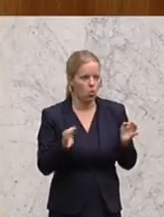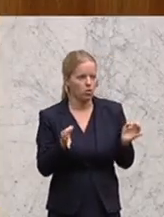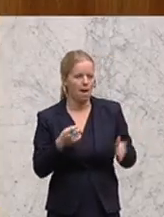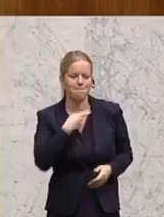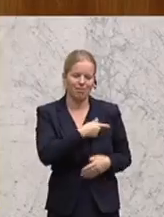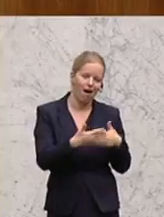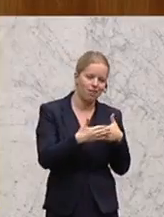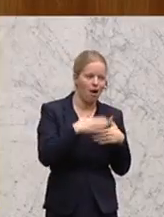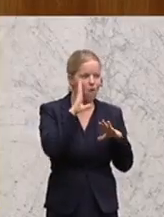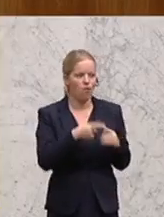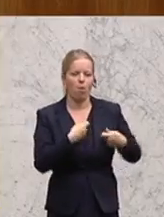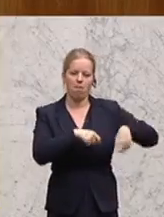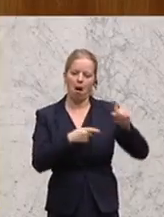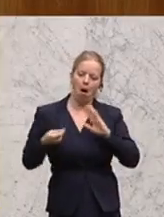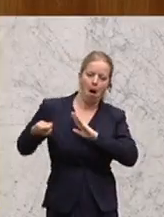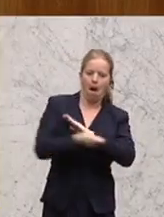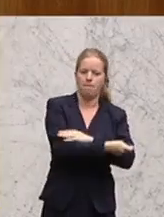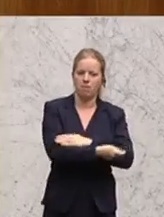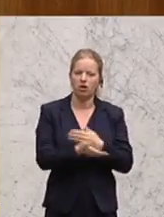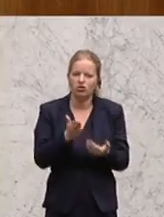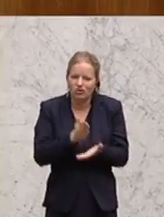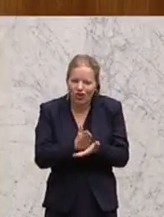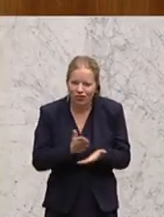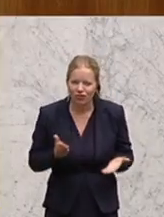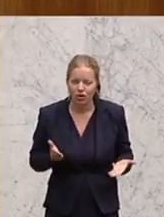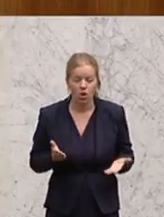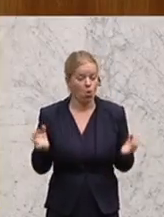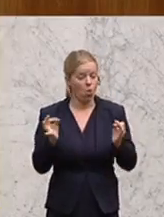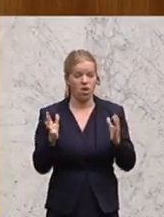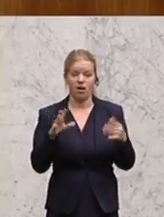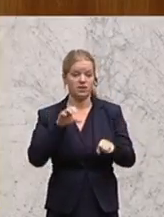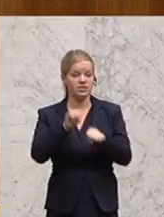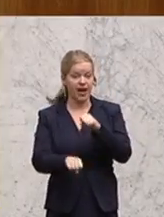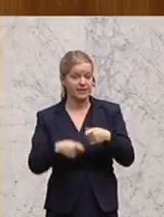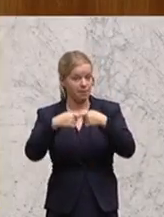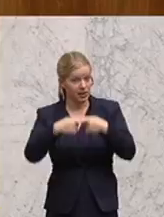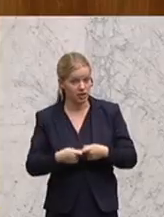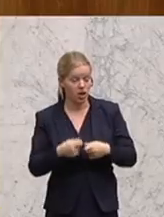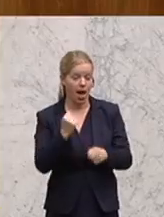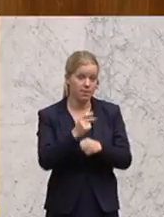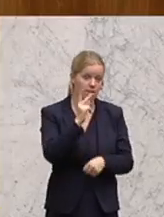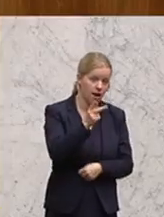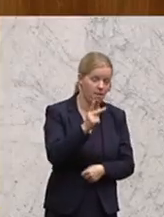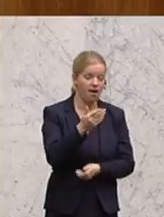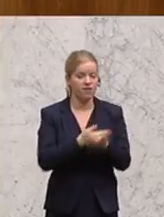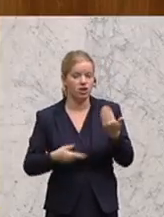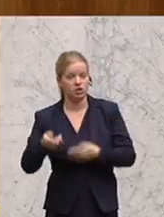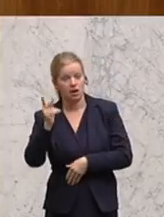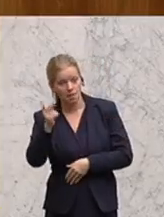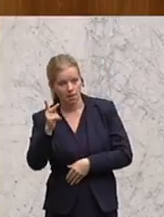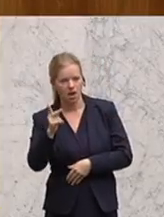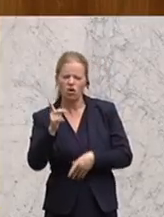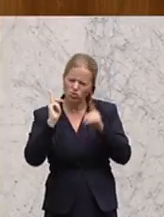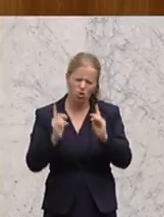Wohnbaugenossenschaftswesens verwendet wird. Auch mit der Zwangsmitgliedschaft an Arbeiterkammer- und Wirtschaftskammerbeiträgen gehört